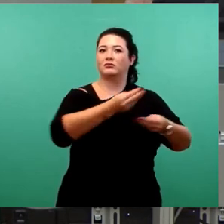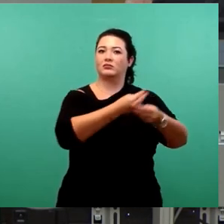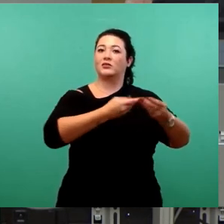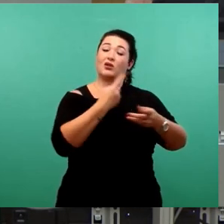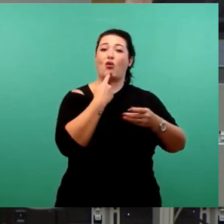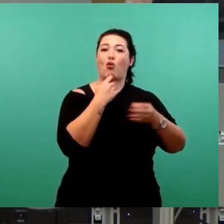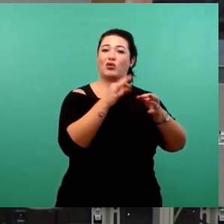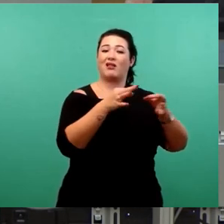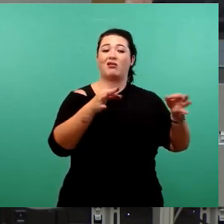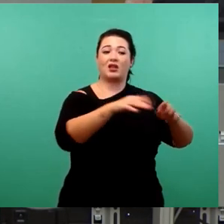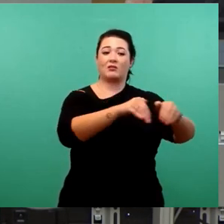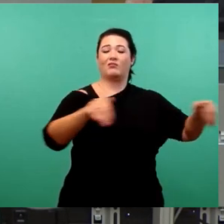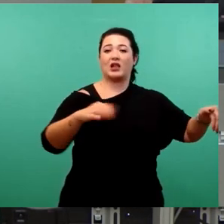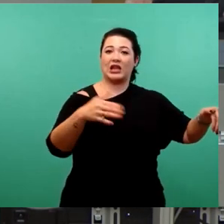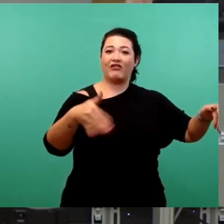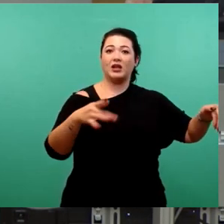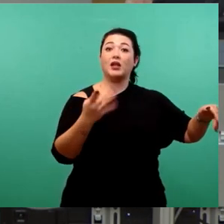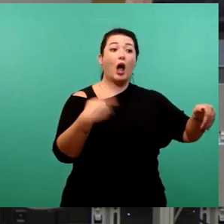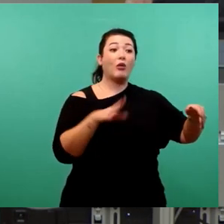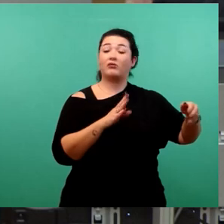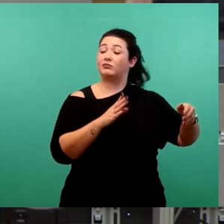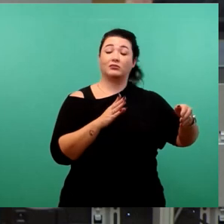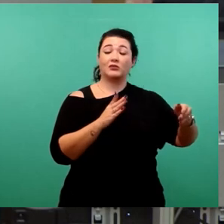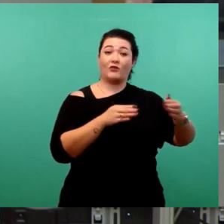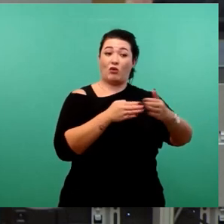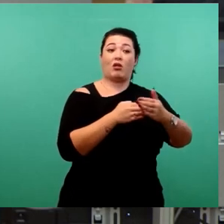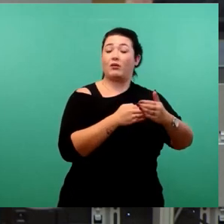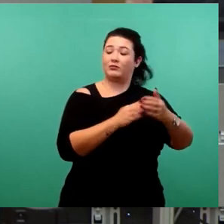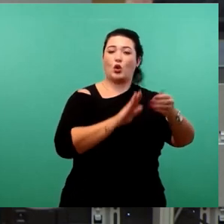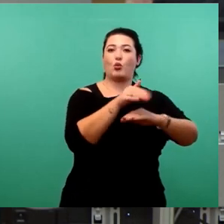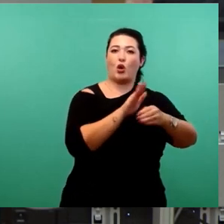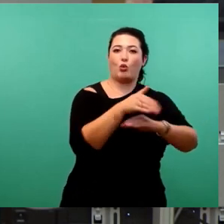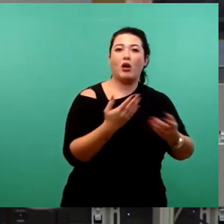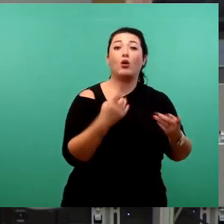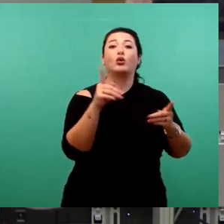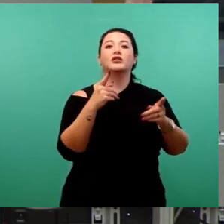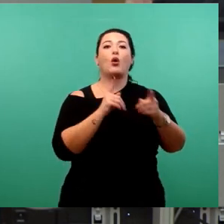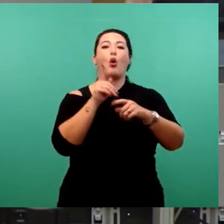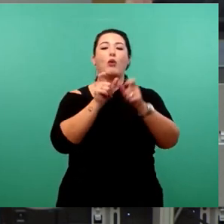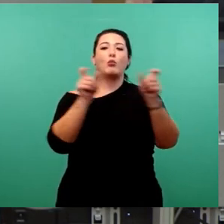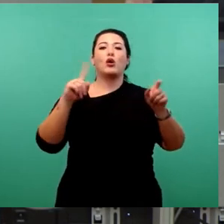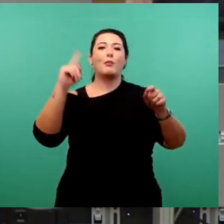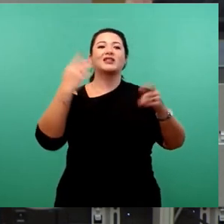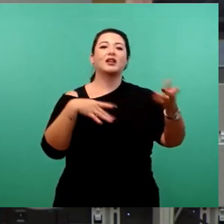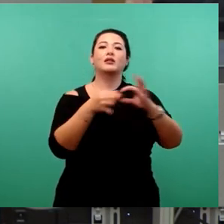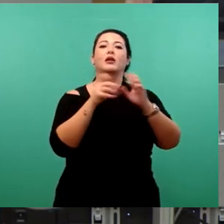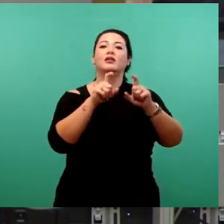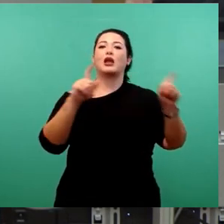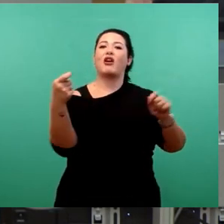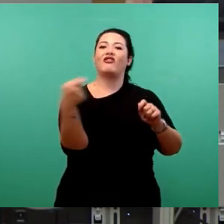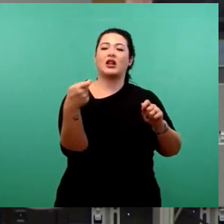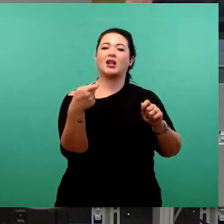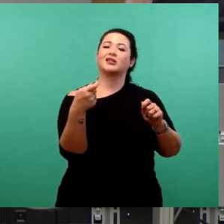Die SPD-Fraktion hat das immer sehr deutlich kommuniziert. Finanzen beim Oberbürgermeister sind eine enorme und